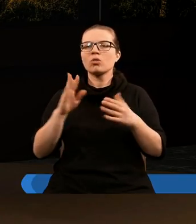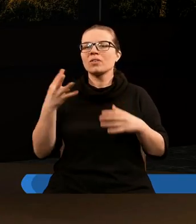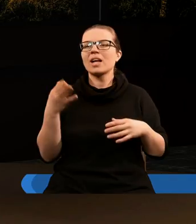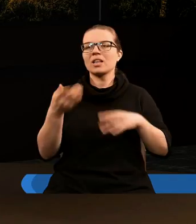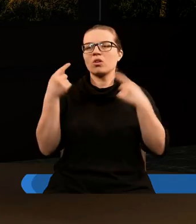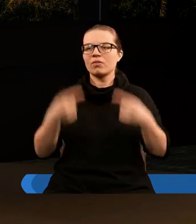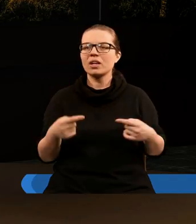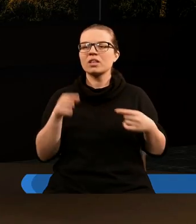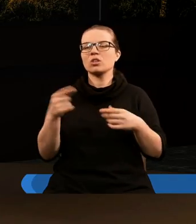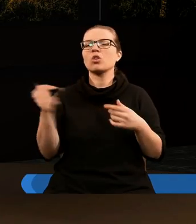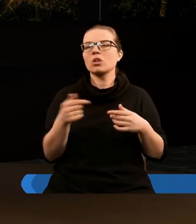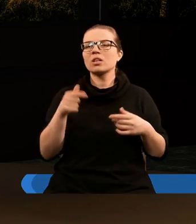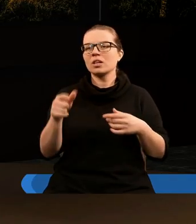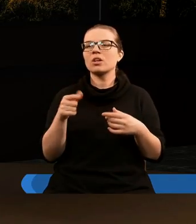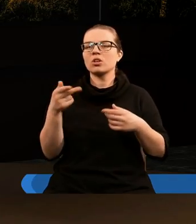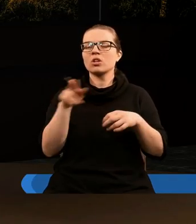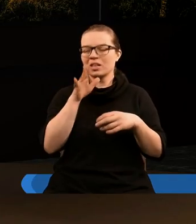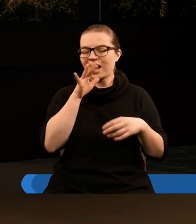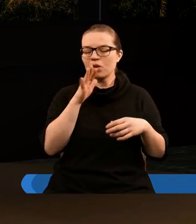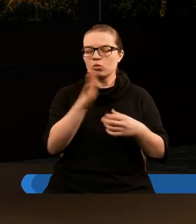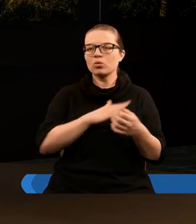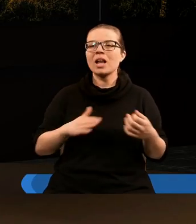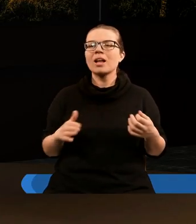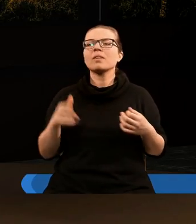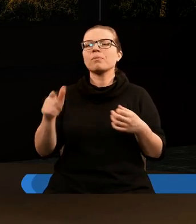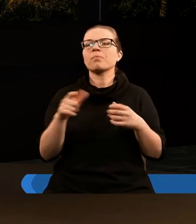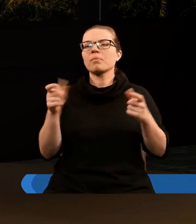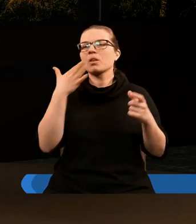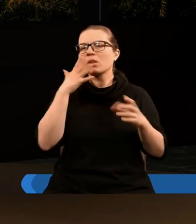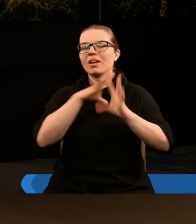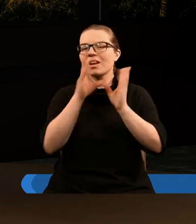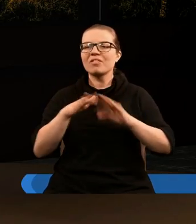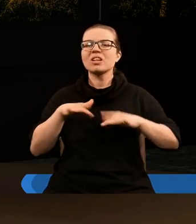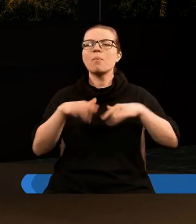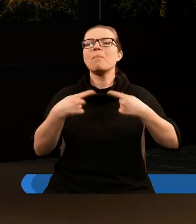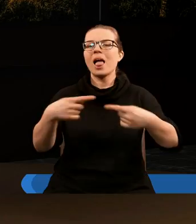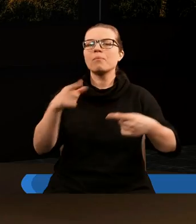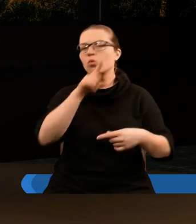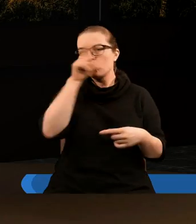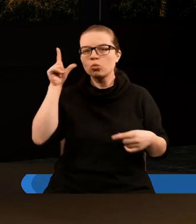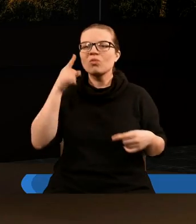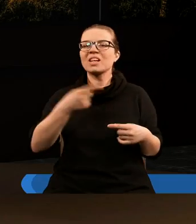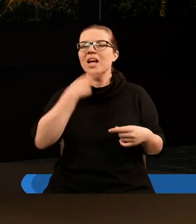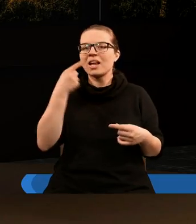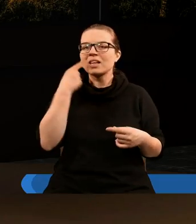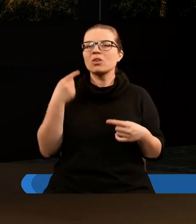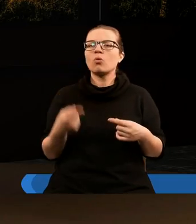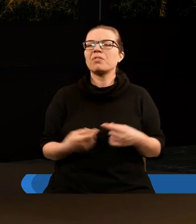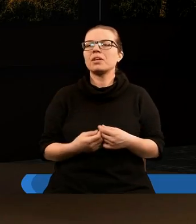wiersetu siedmego rozdziału, że to są ze wszystkich plemion izraelskich, a tu mamy, że ze wszystkich plemion i ludów, i języków.